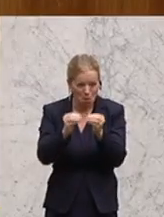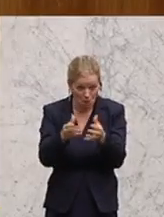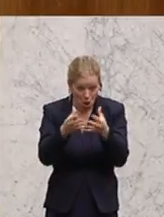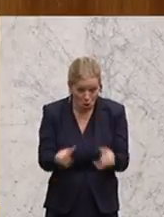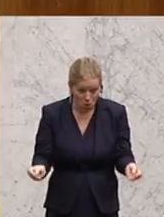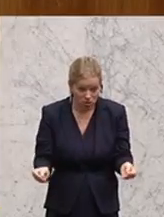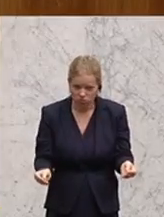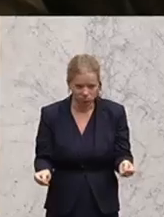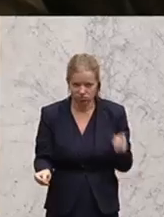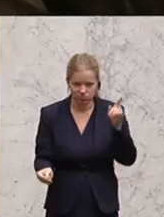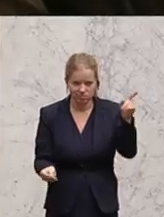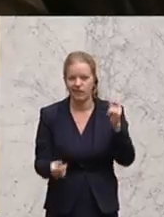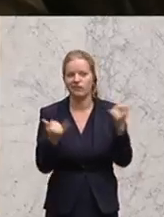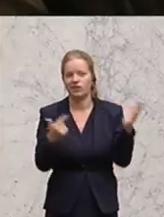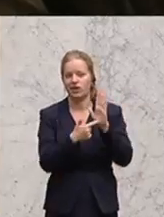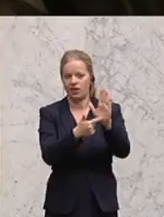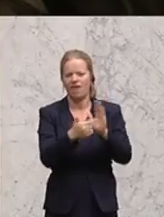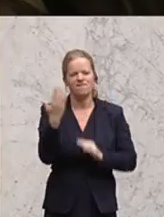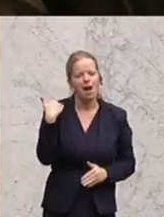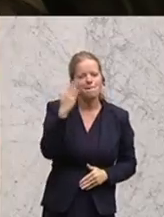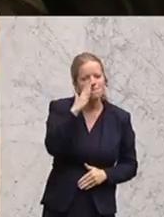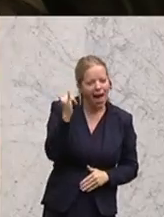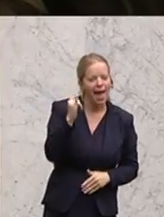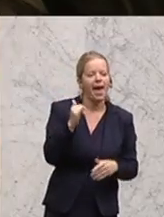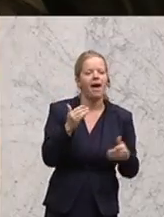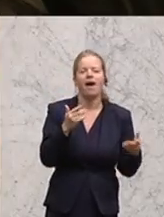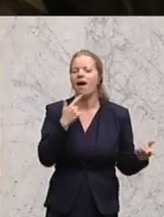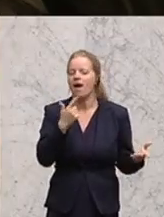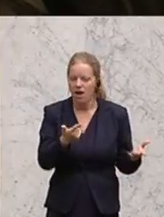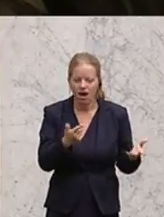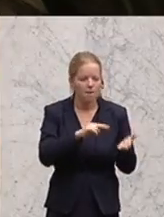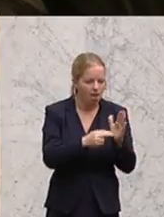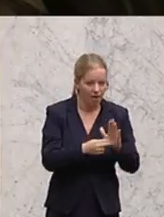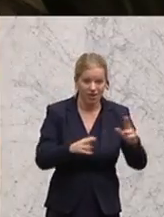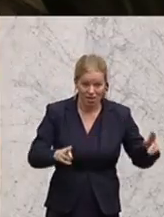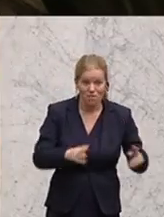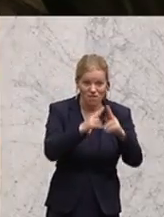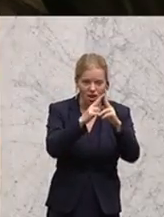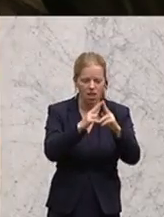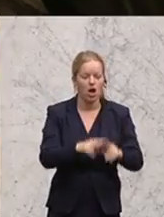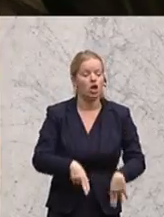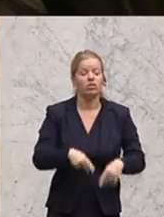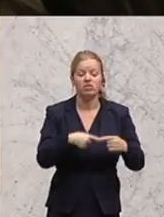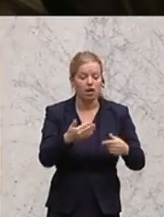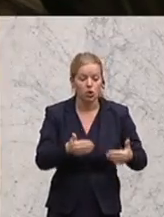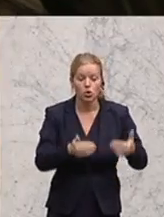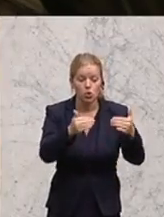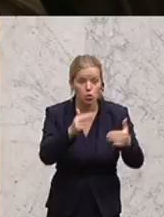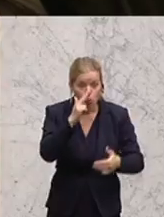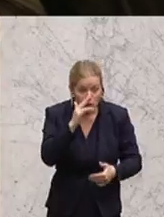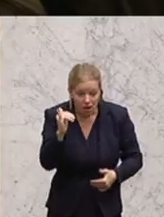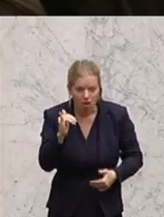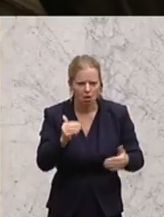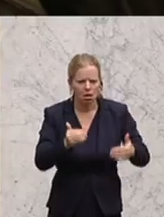zeigt sich daran, dass der im Mai zunächst für Juni und dann für Juli angekündigte Gipfel nun erst im September stattfinden